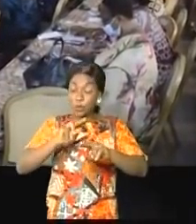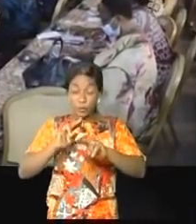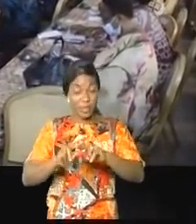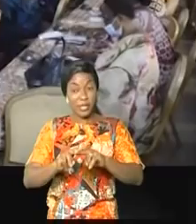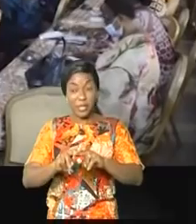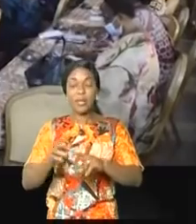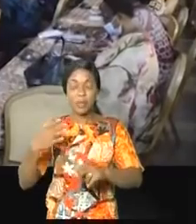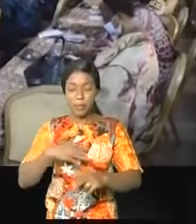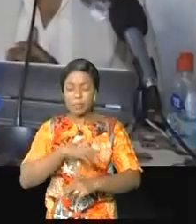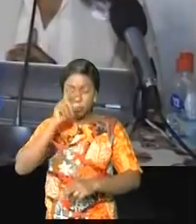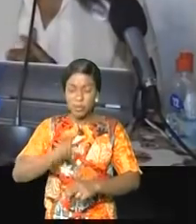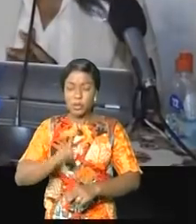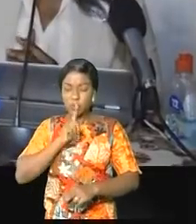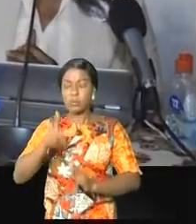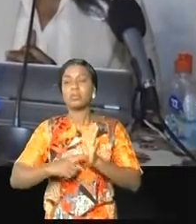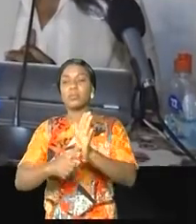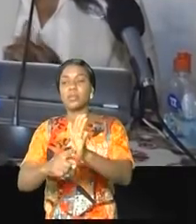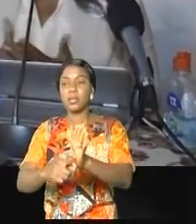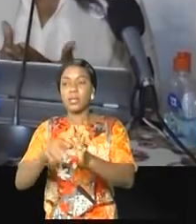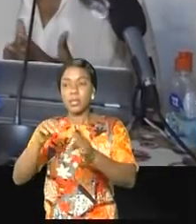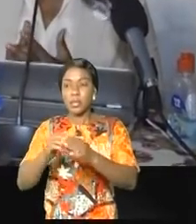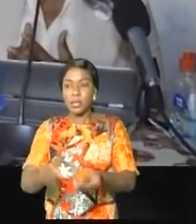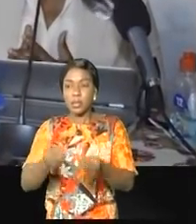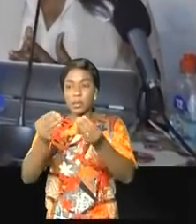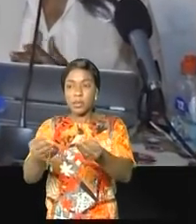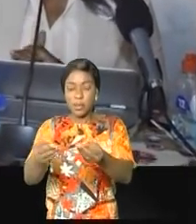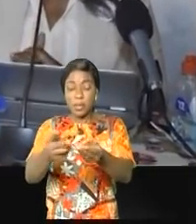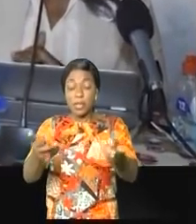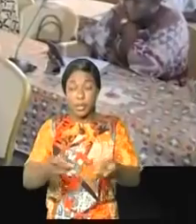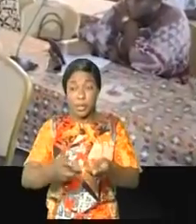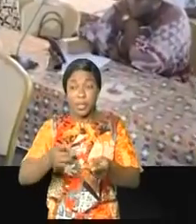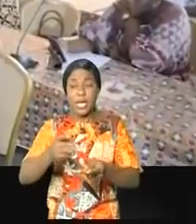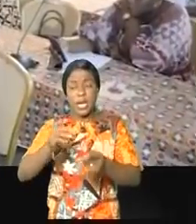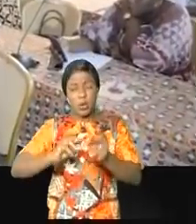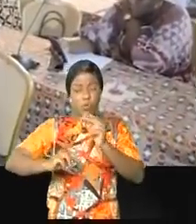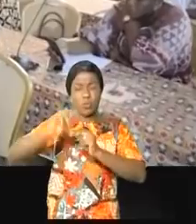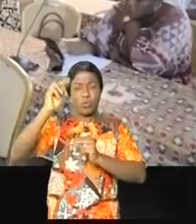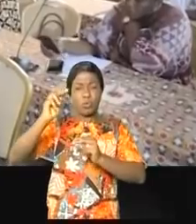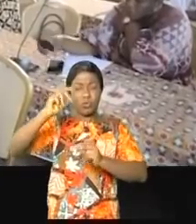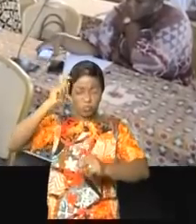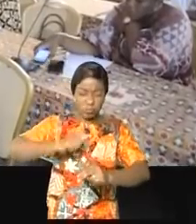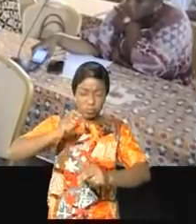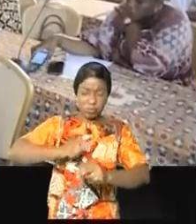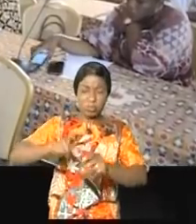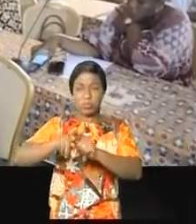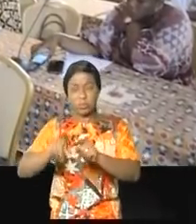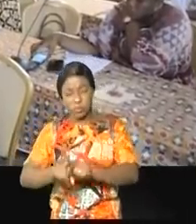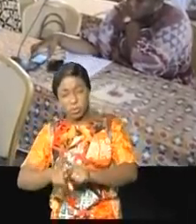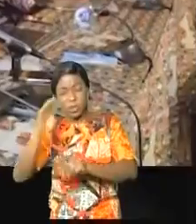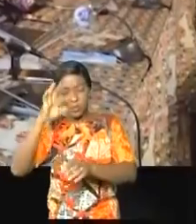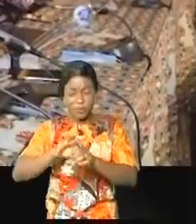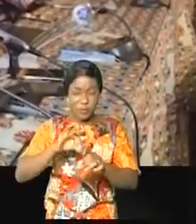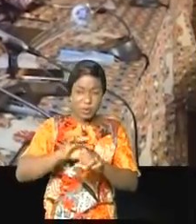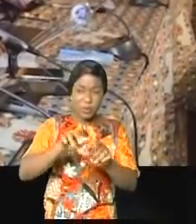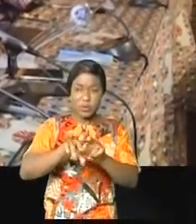femmes soient représentatives dans la prochaine mise en place dans les institutions. Les organisations féminines y veillent pour porter